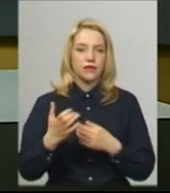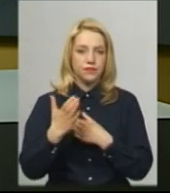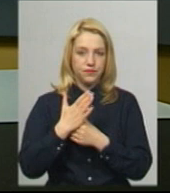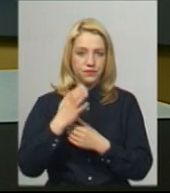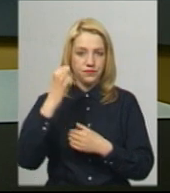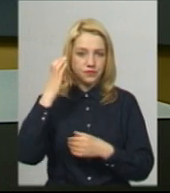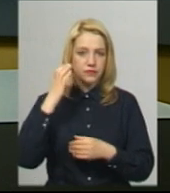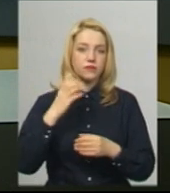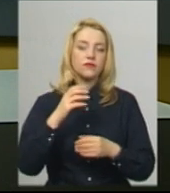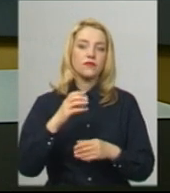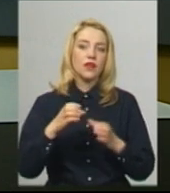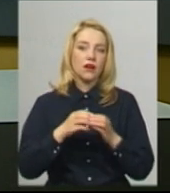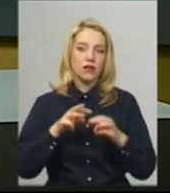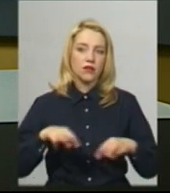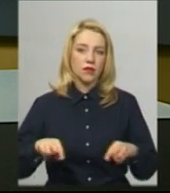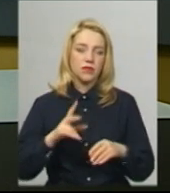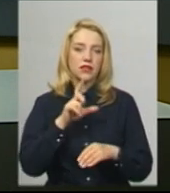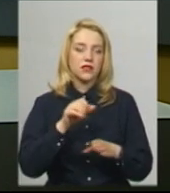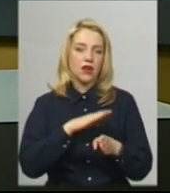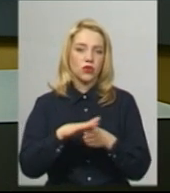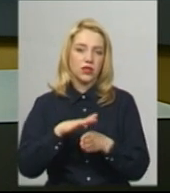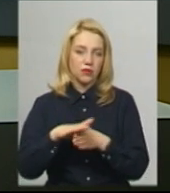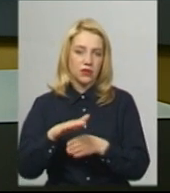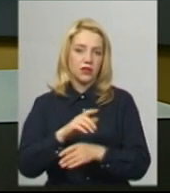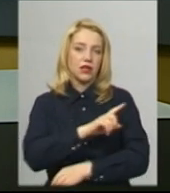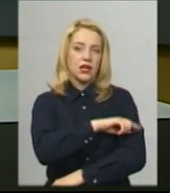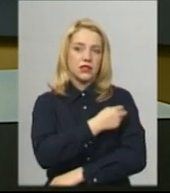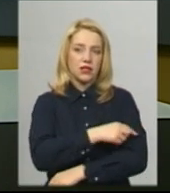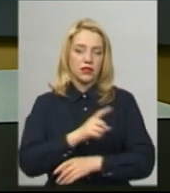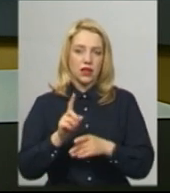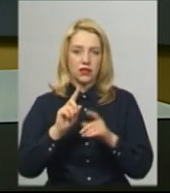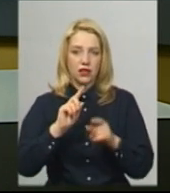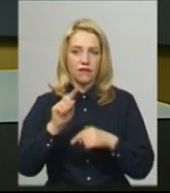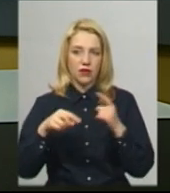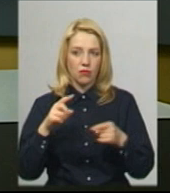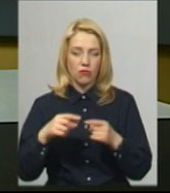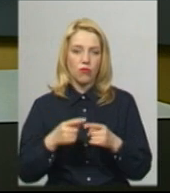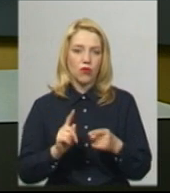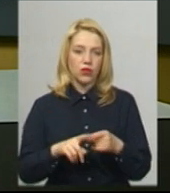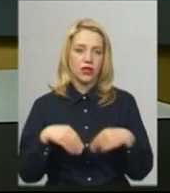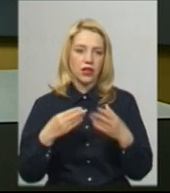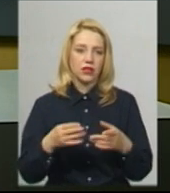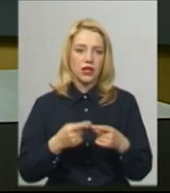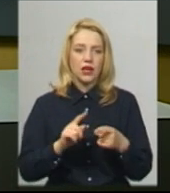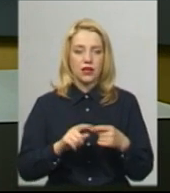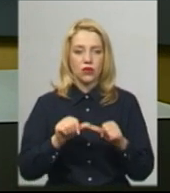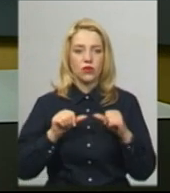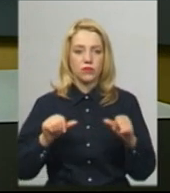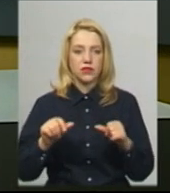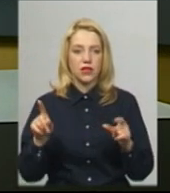За дотриманням санітарних вимог на ринках відповідає Держпродспоживслужба, яка надає експлуатаційний висновок для відкриття та